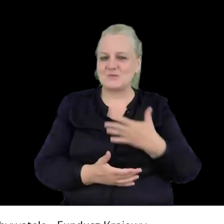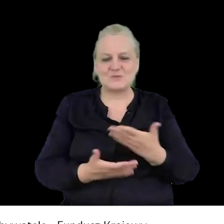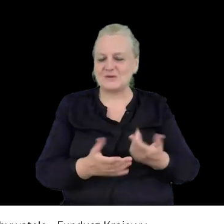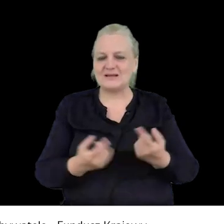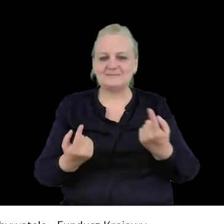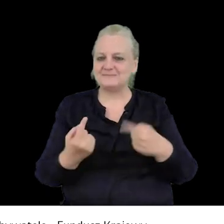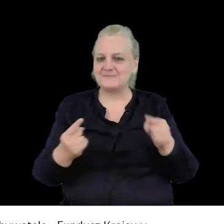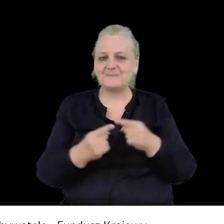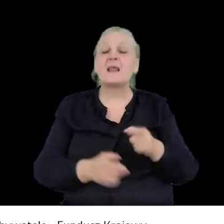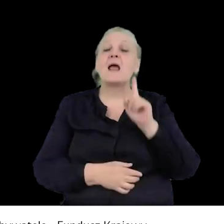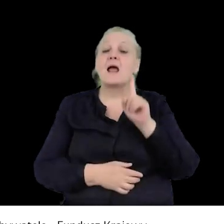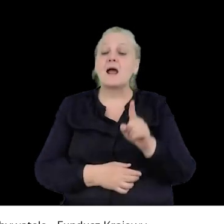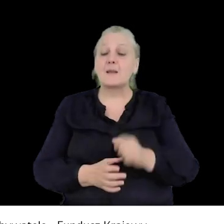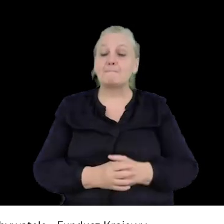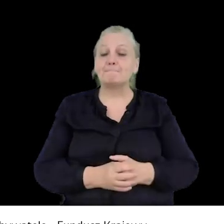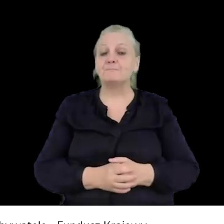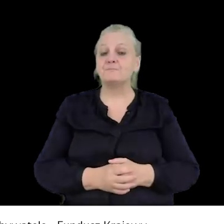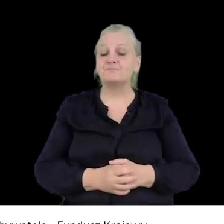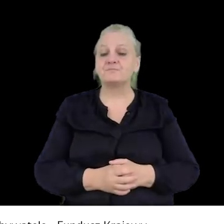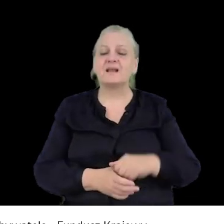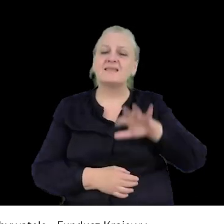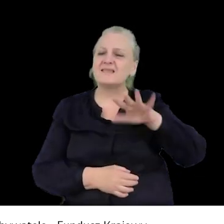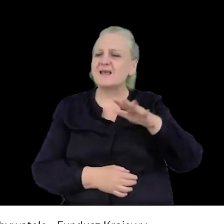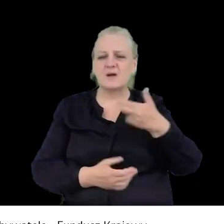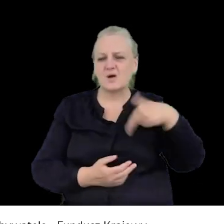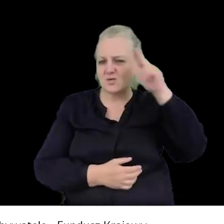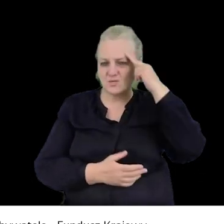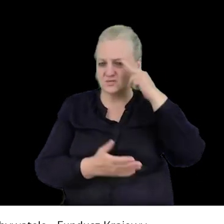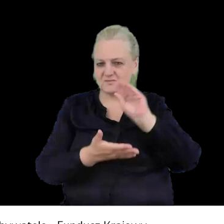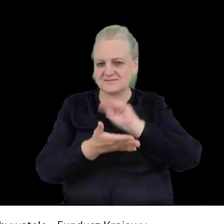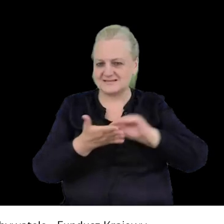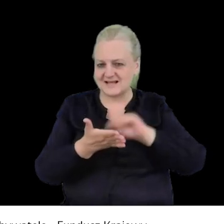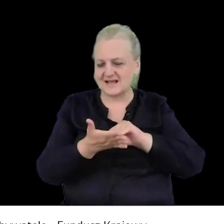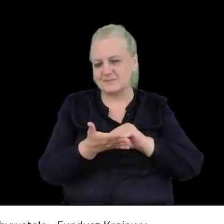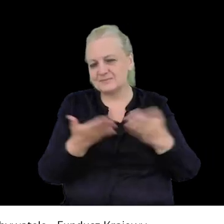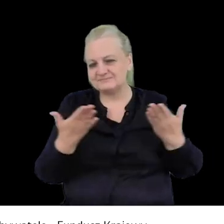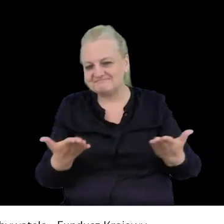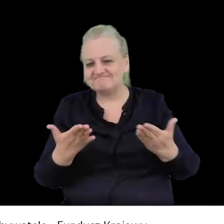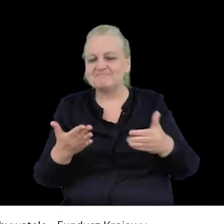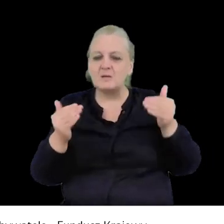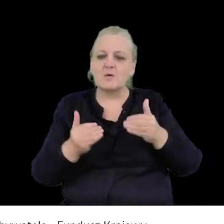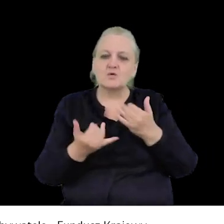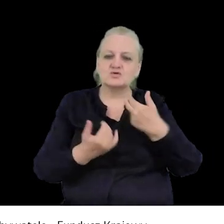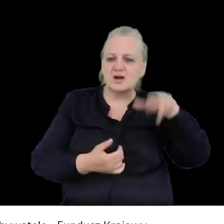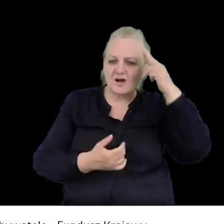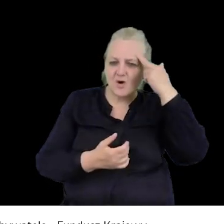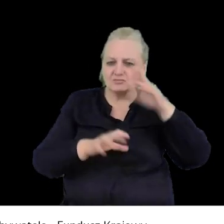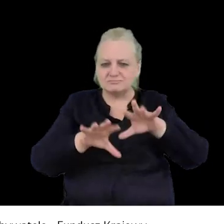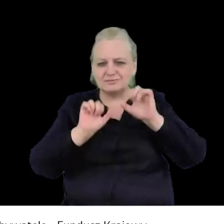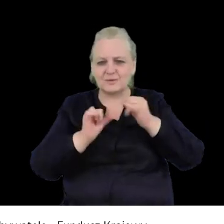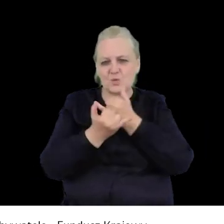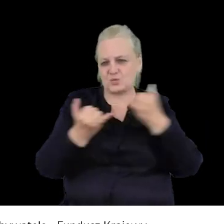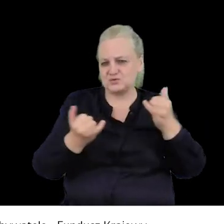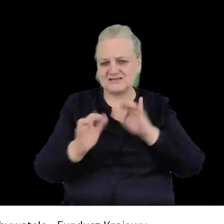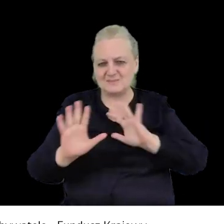A poza tym bardzo niejasny jest ten zapis właśnie można go na wiele sposobów rozumieć o tym,